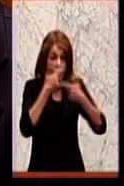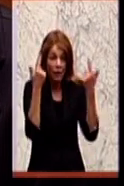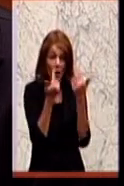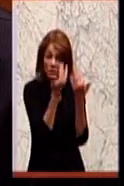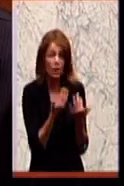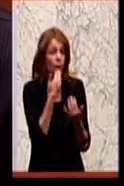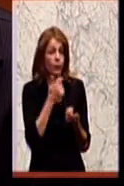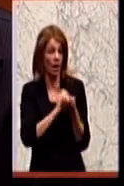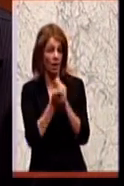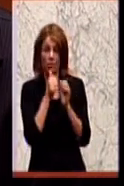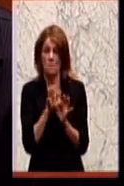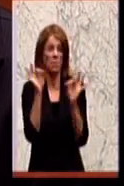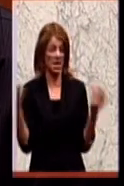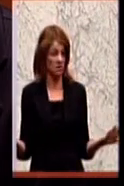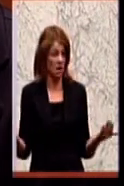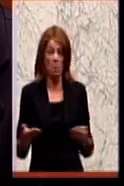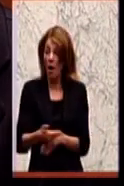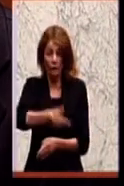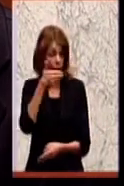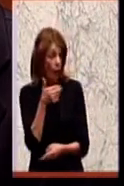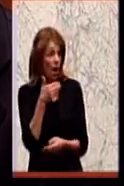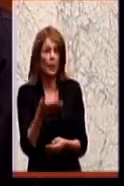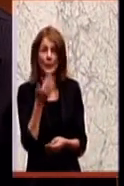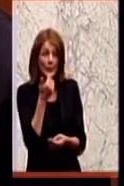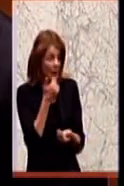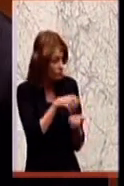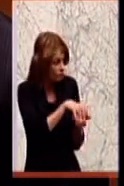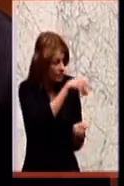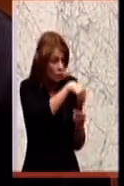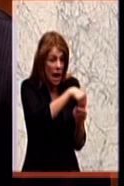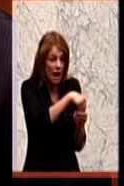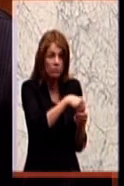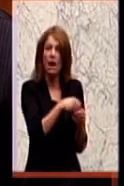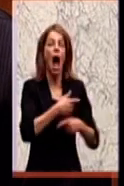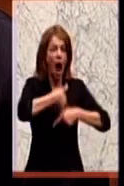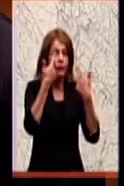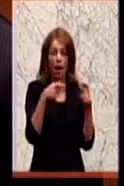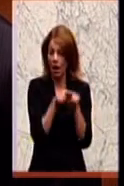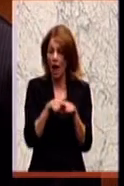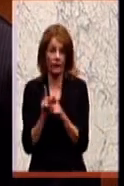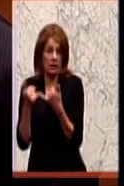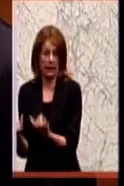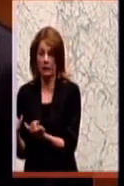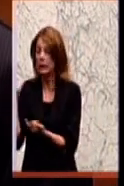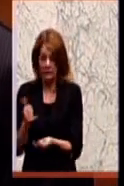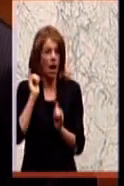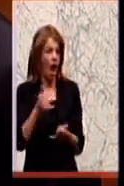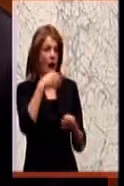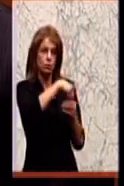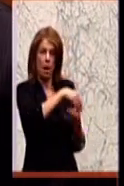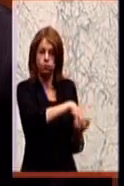Vorratsdatenspeicherung gegeben hat, war die Aufklärungsrate in etwa gleich hoch, wie es eine gegeben hat. Das heißt, es gibt schon massive Rückschlüsse, dass die